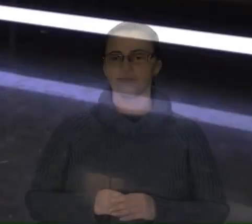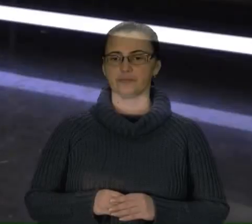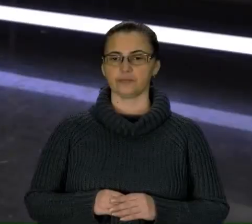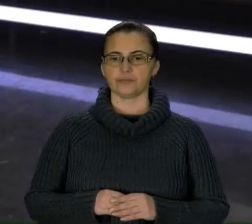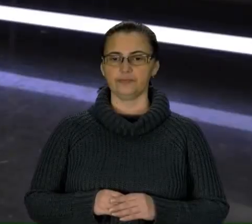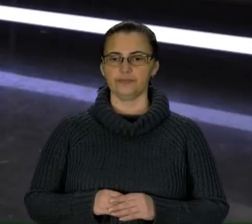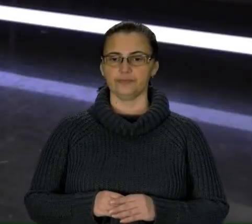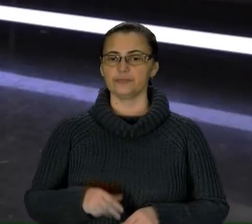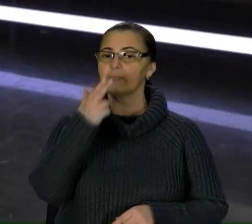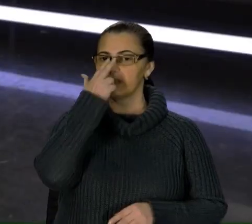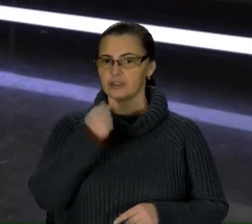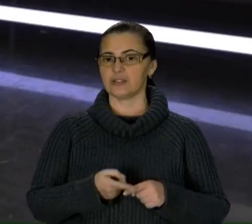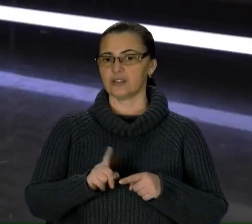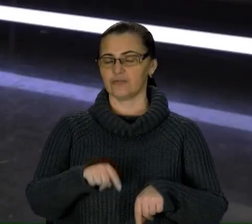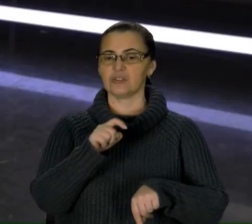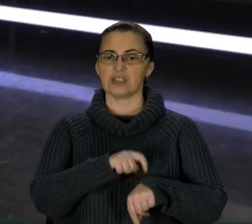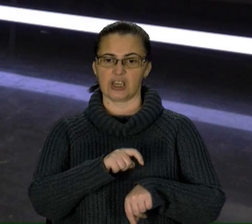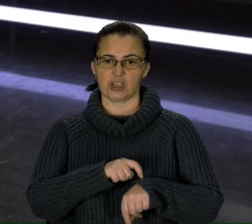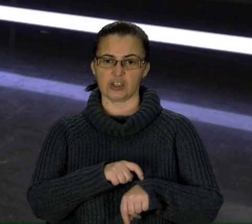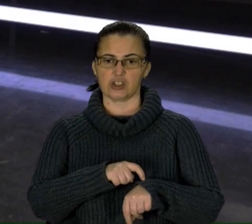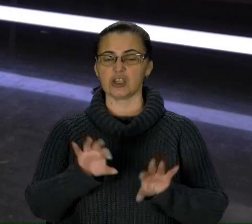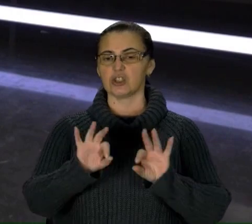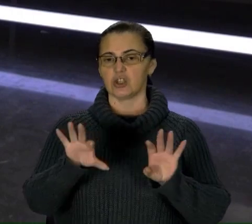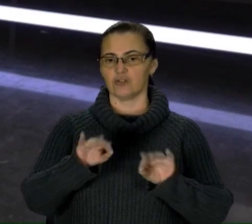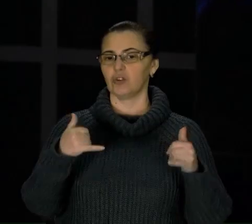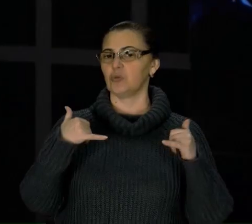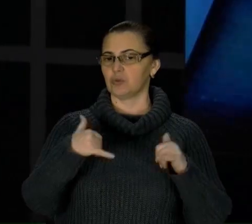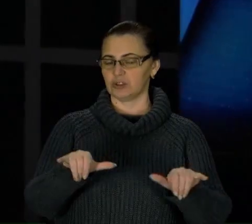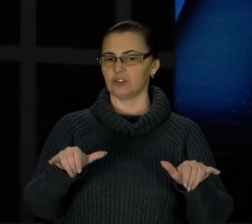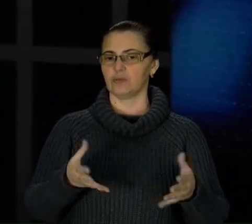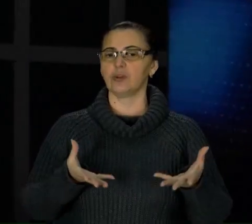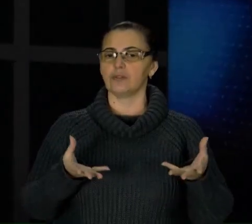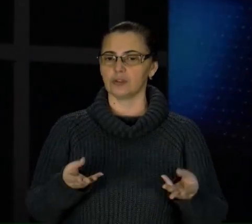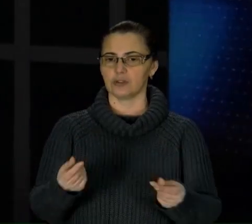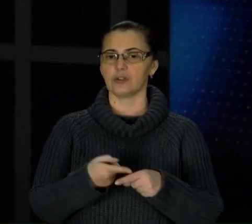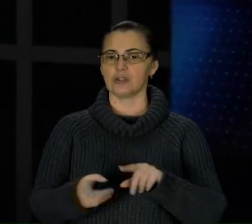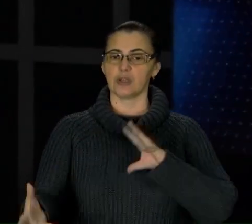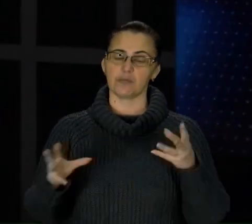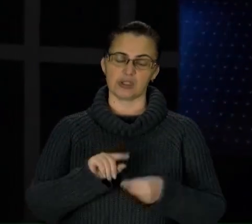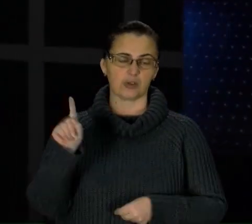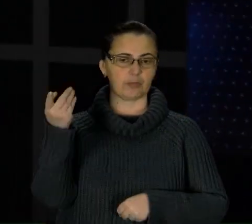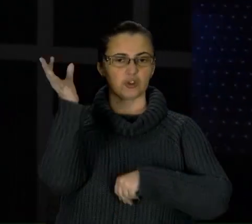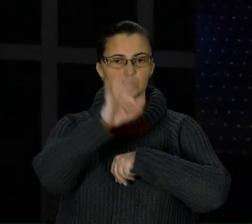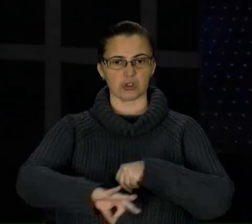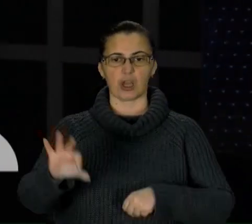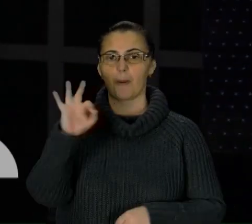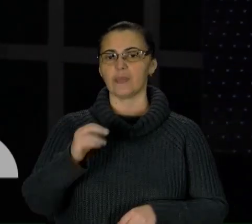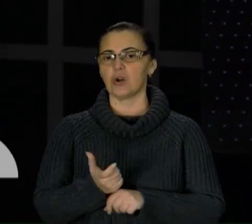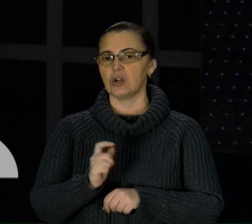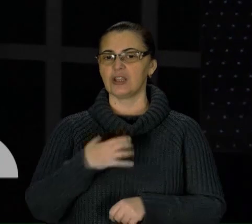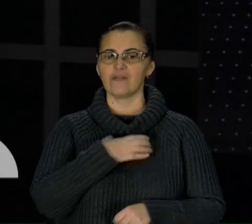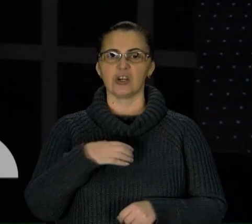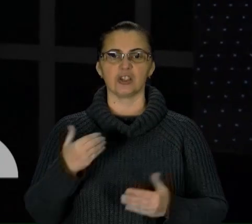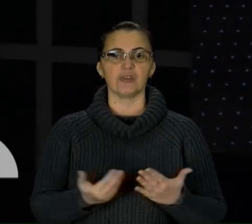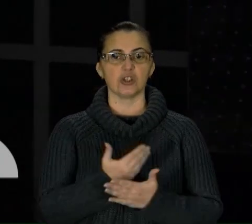Традиційно оцій порі інформуємо, дивуємо і надихаємо. Це підсумки на першому західному про найважливіші новини цього